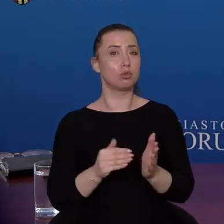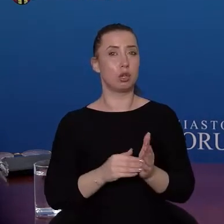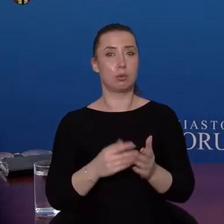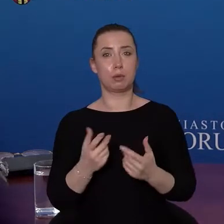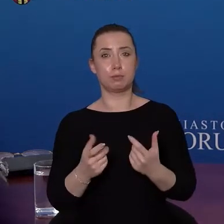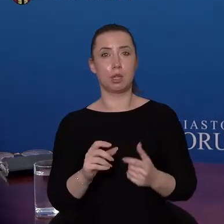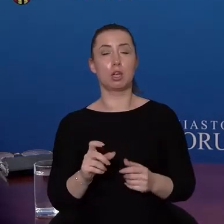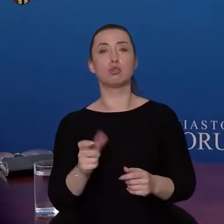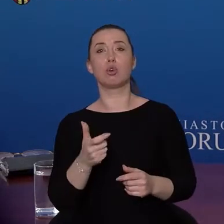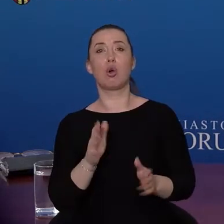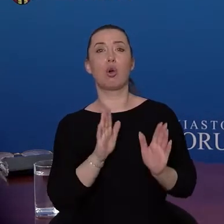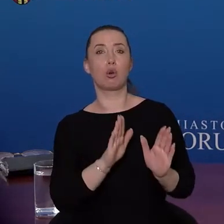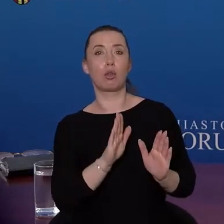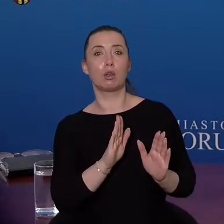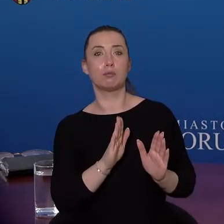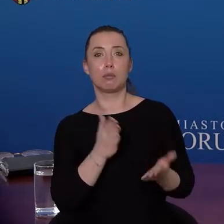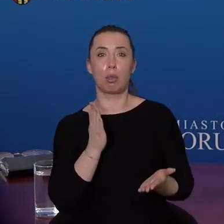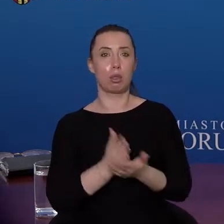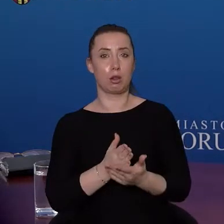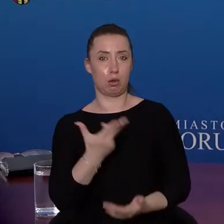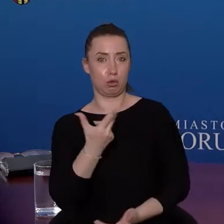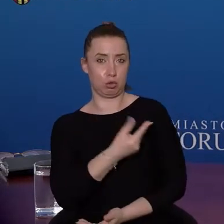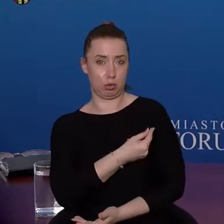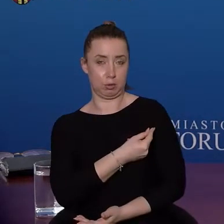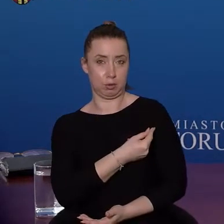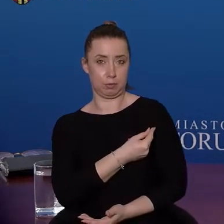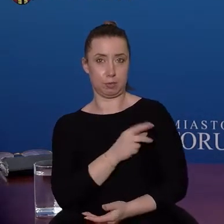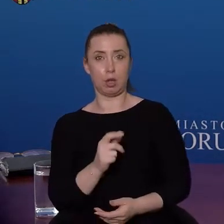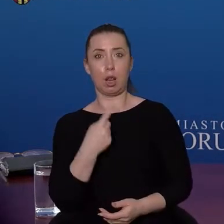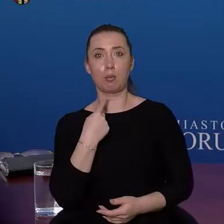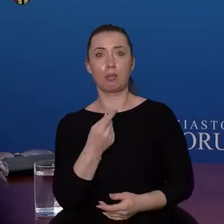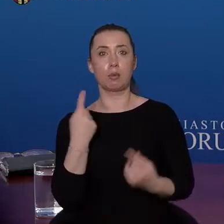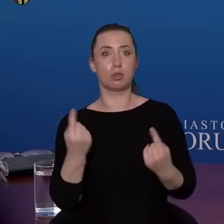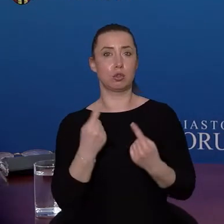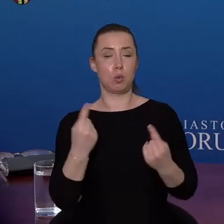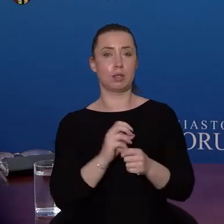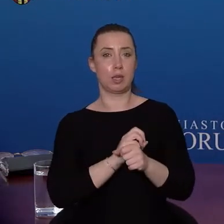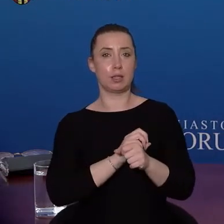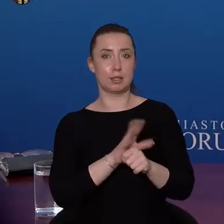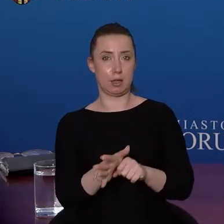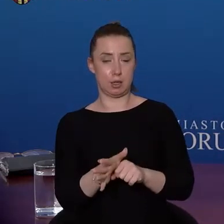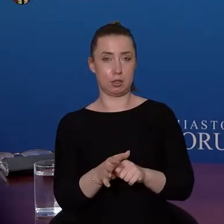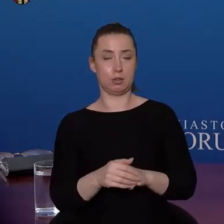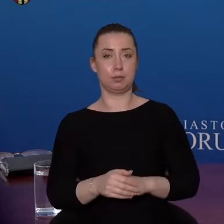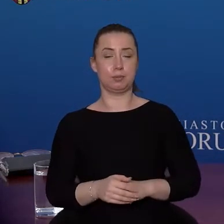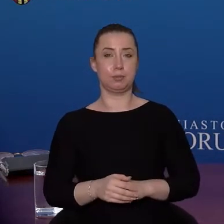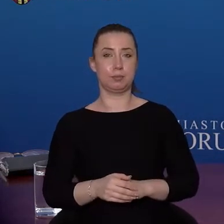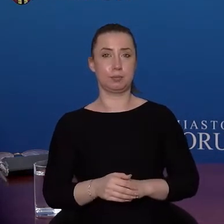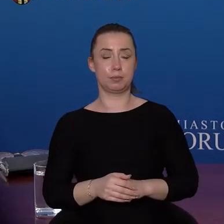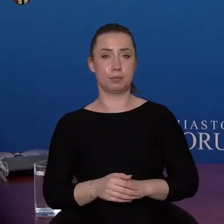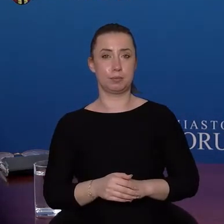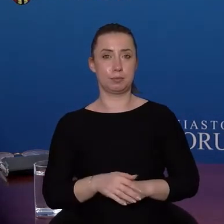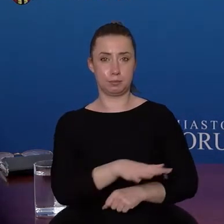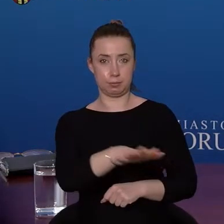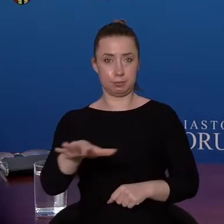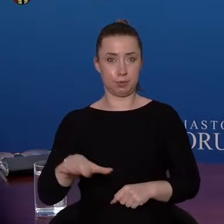A ochrona to oczywiście szczepienia. Ale zacznijmy od zakażeń i od sytuacji związanej z zakażeniami w naszym